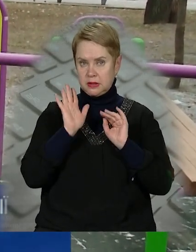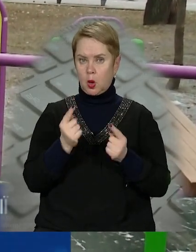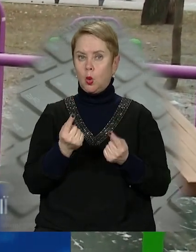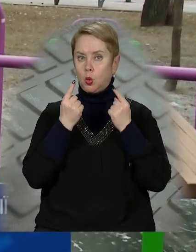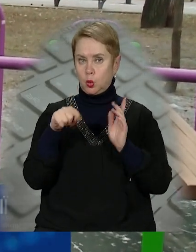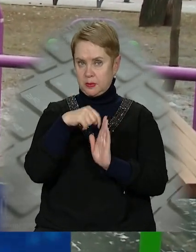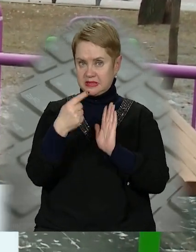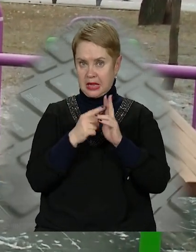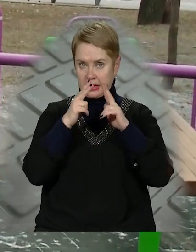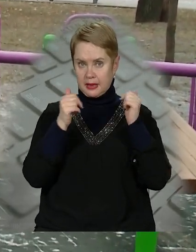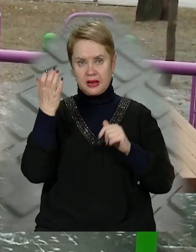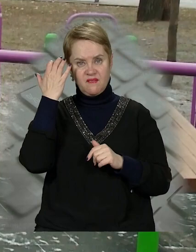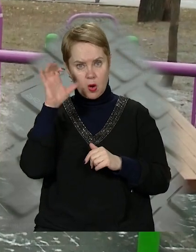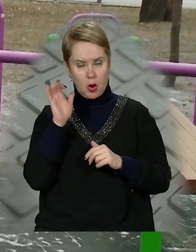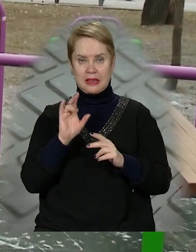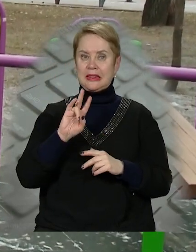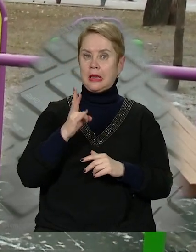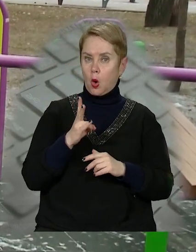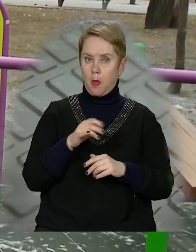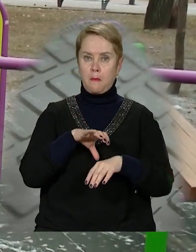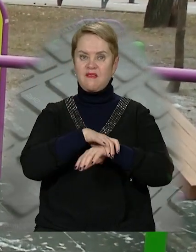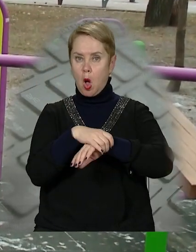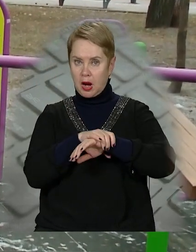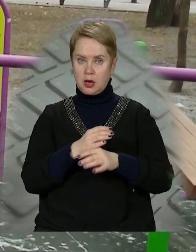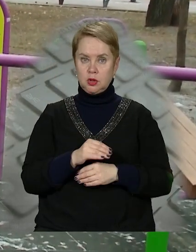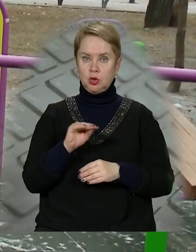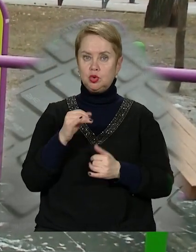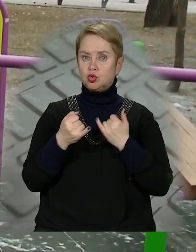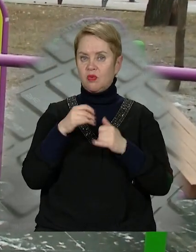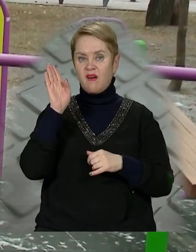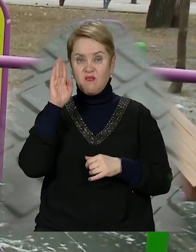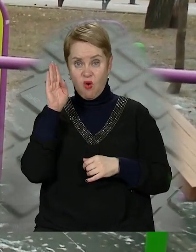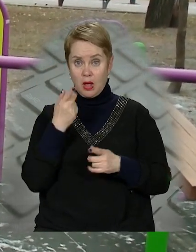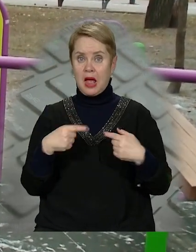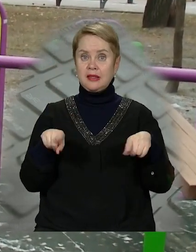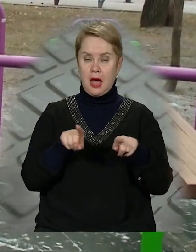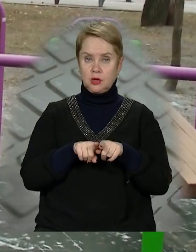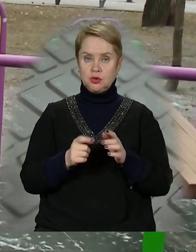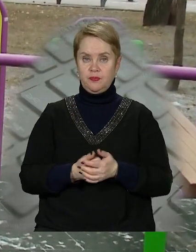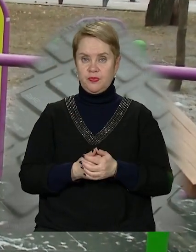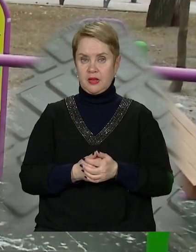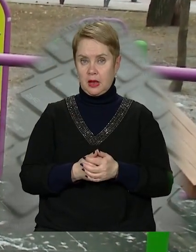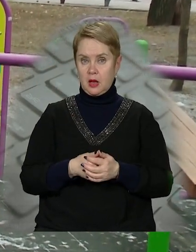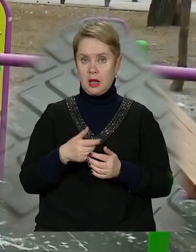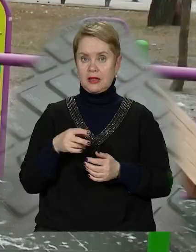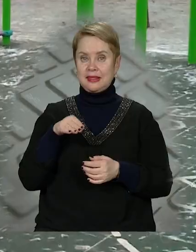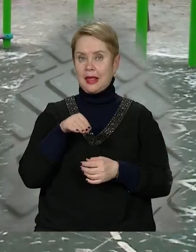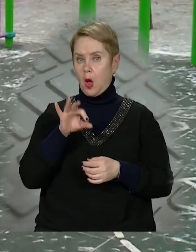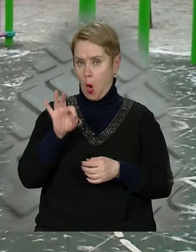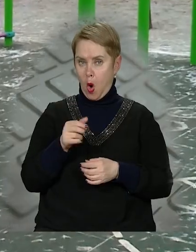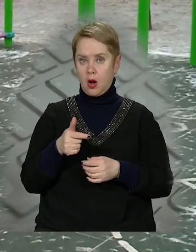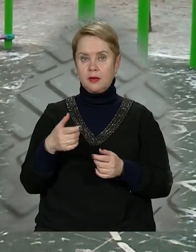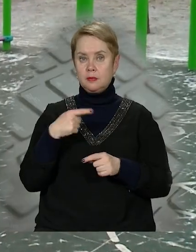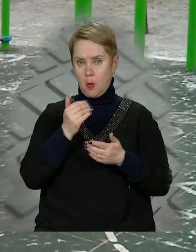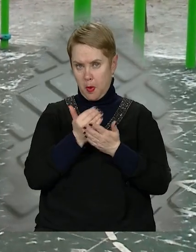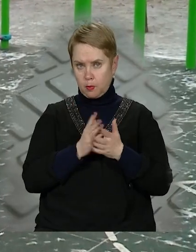тільки в крупних містах. Дніпро, Кривий Рок, Нікополь, Павлоград, Жовтий Води, а також і в територіальних громадах. Ця